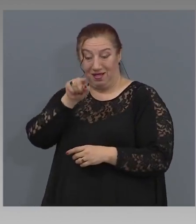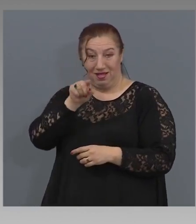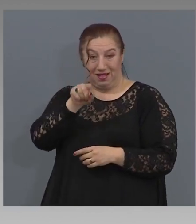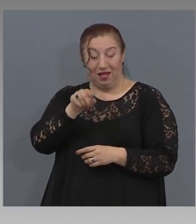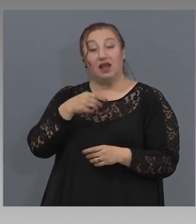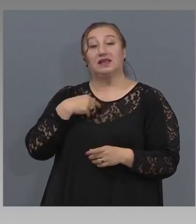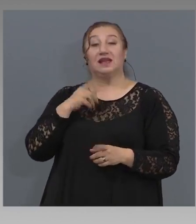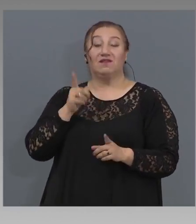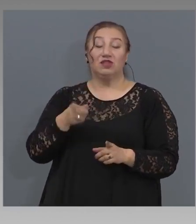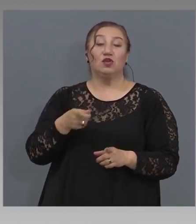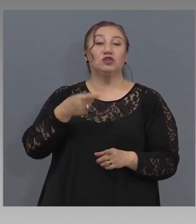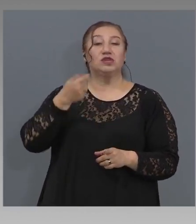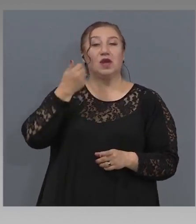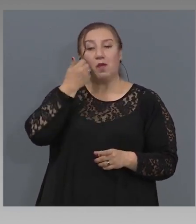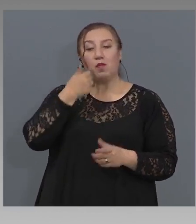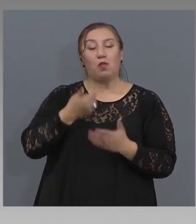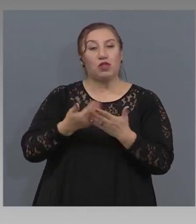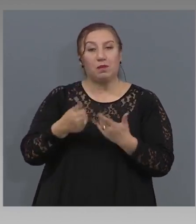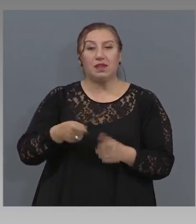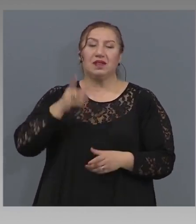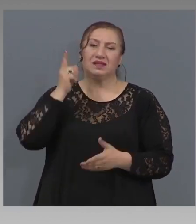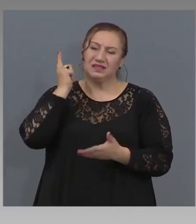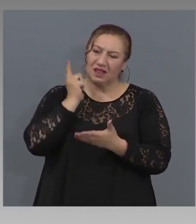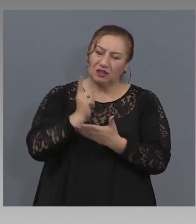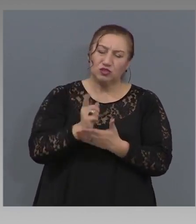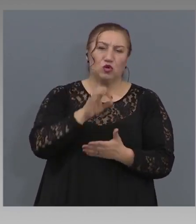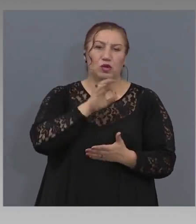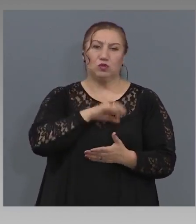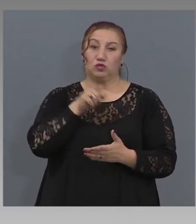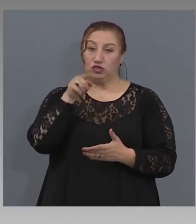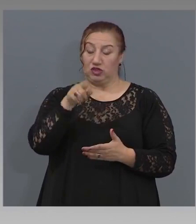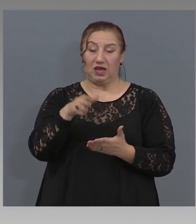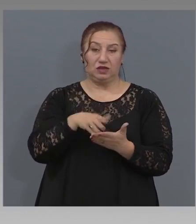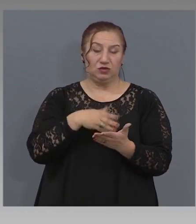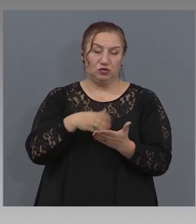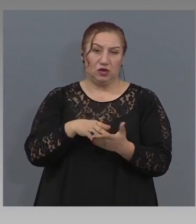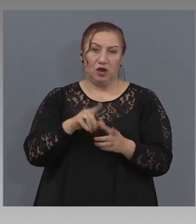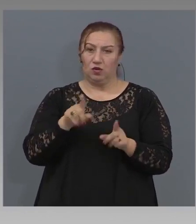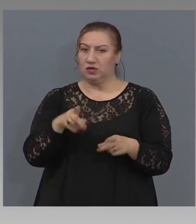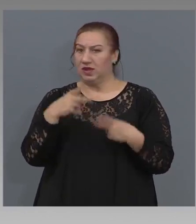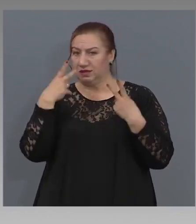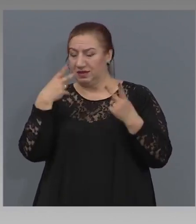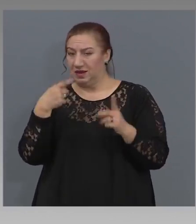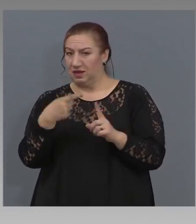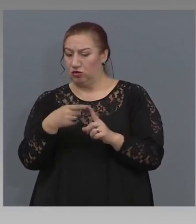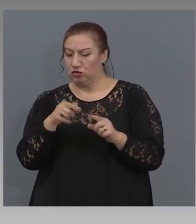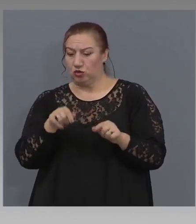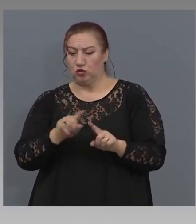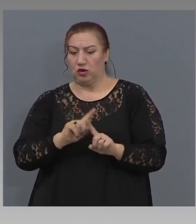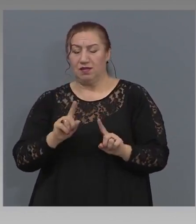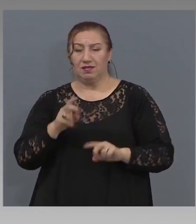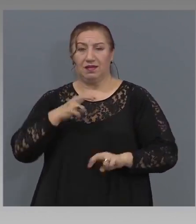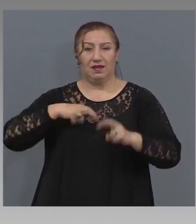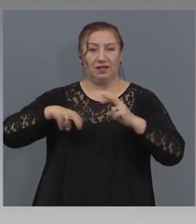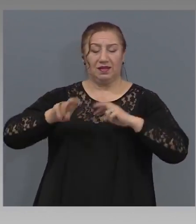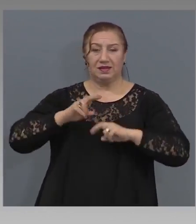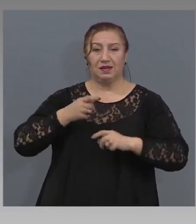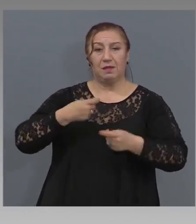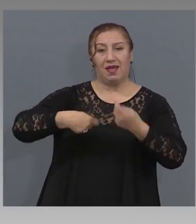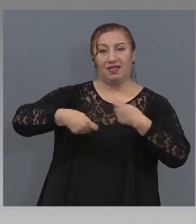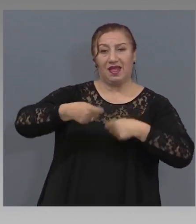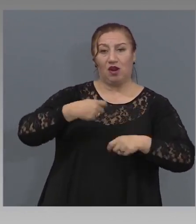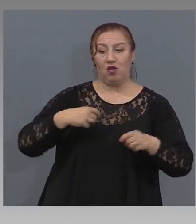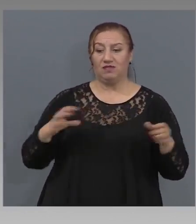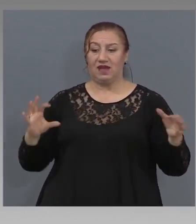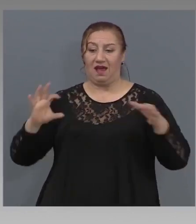този потребител трябва да получи тази услуга. От тази гледна точка не бих търсил тук някаква търговска взаимовръзка между държавата